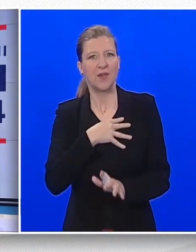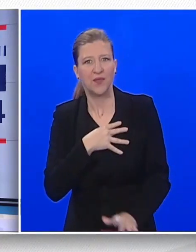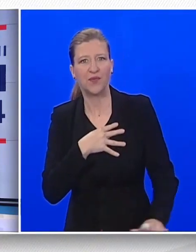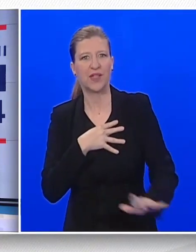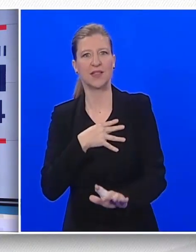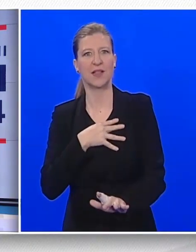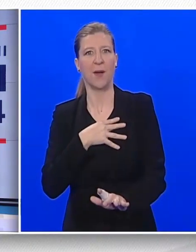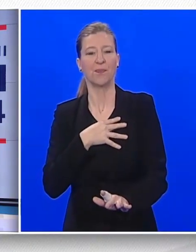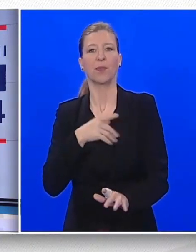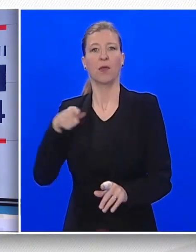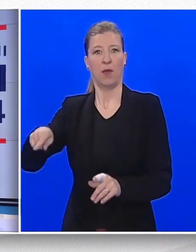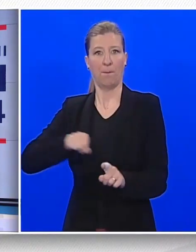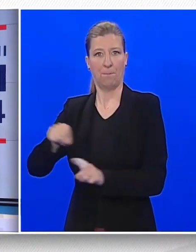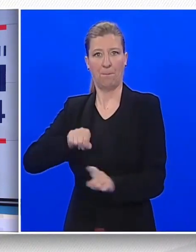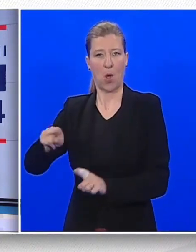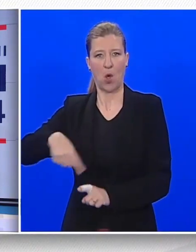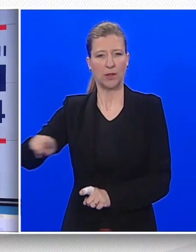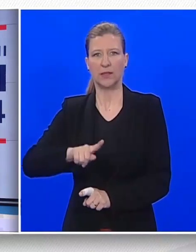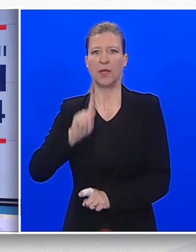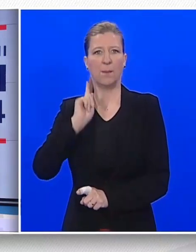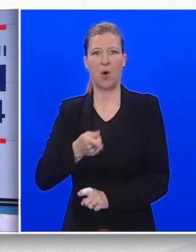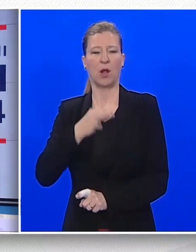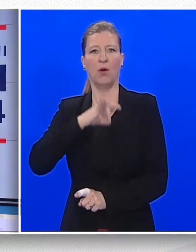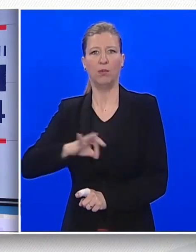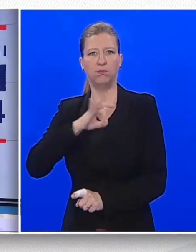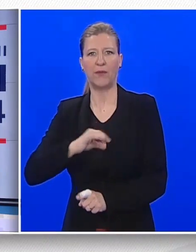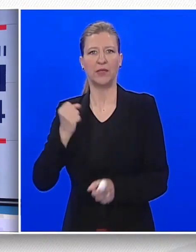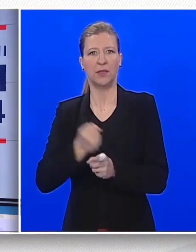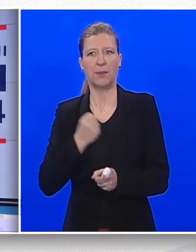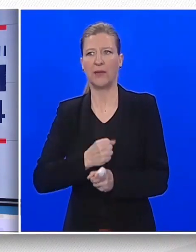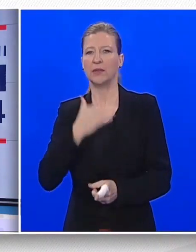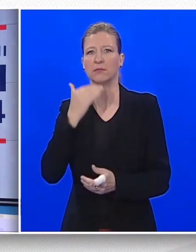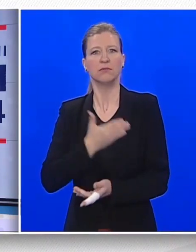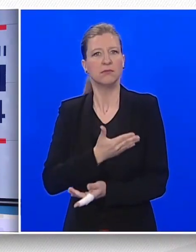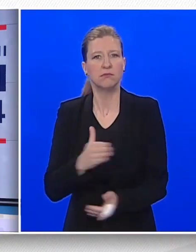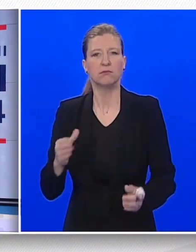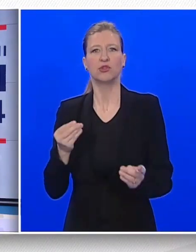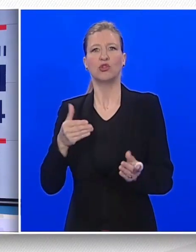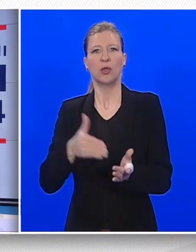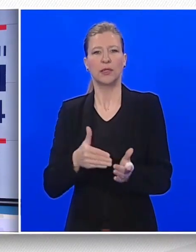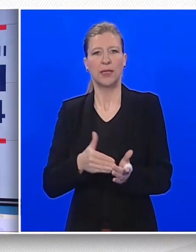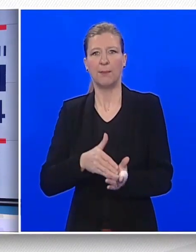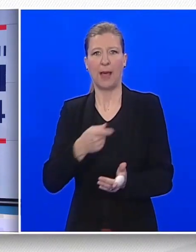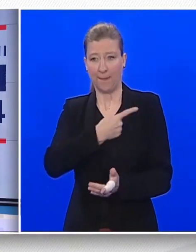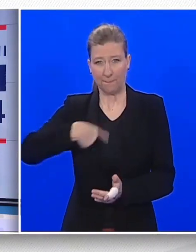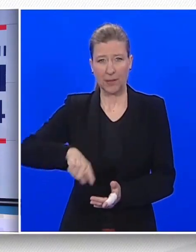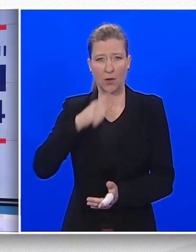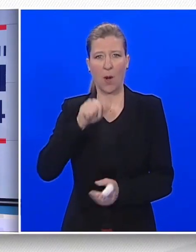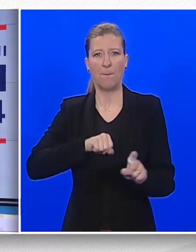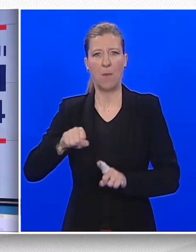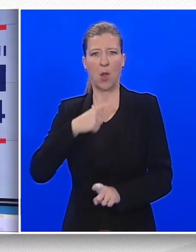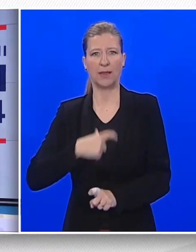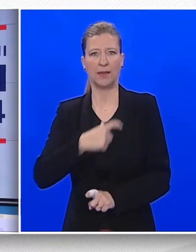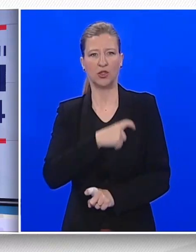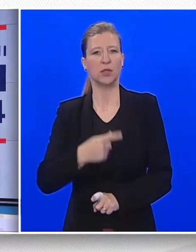da je dužna učiniti sve, i mi političari u dužni smo učiniti sve, da predstavimo